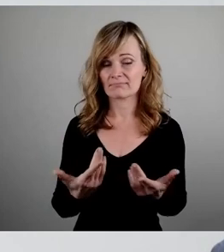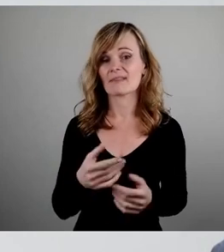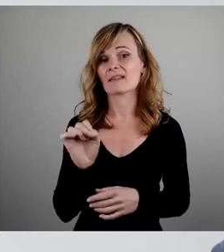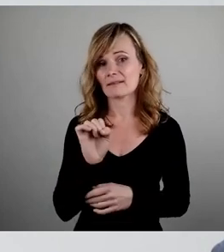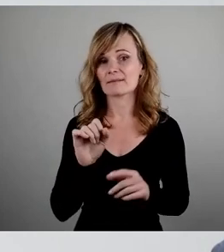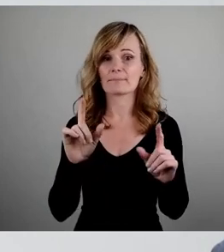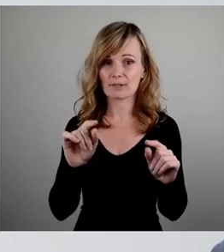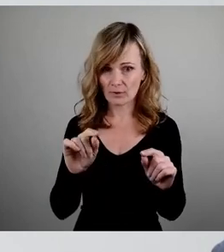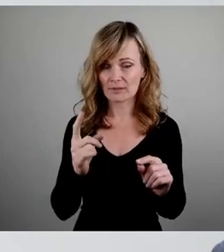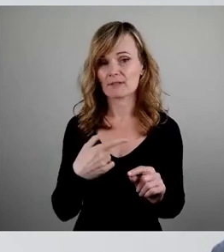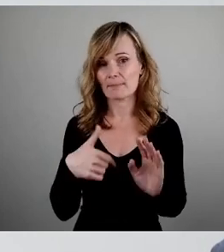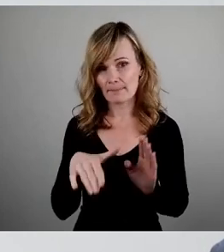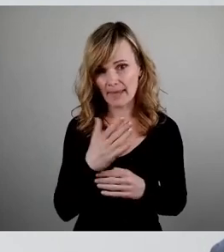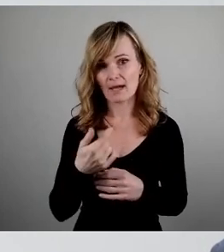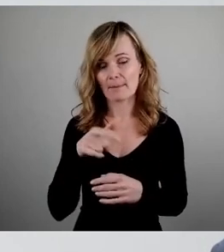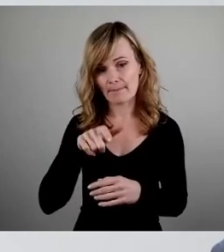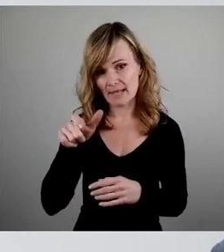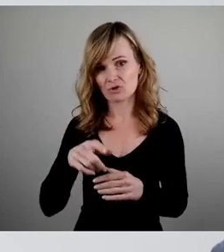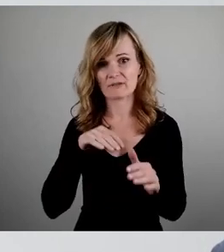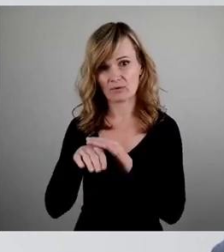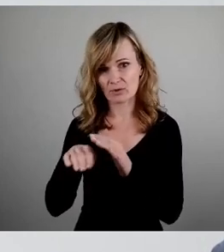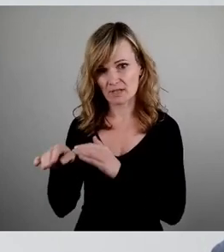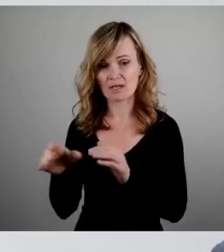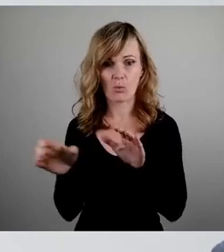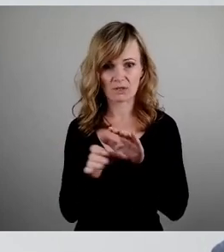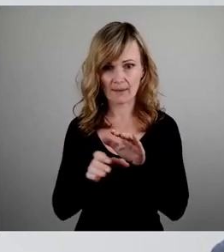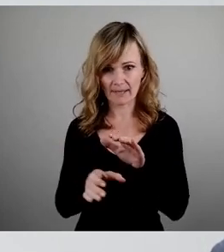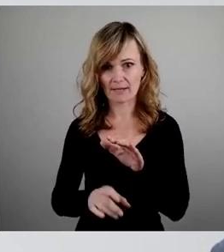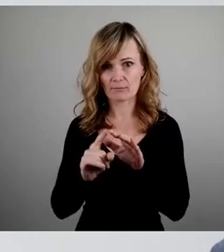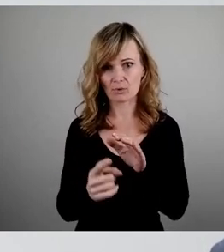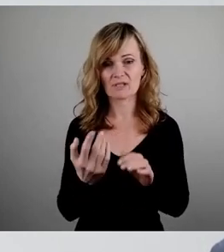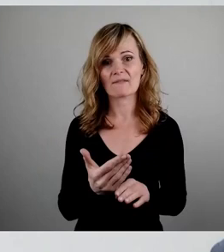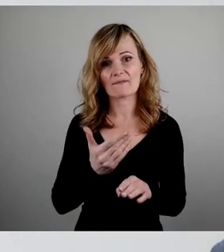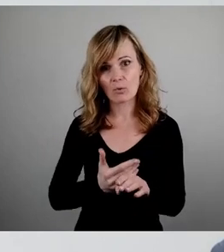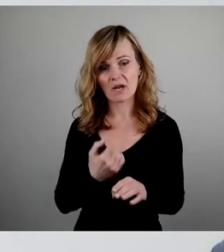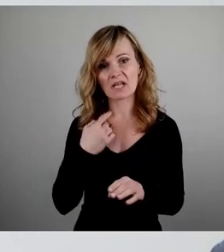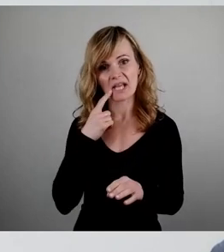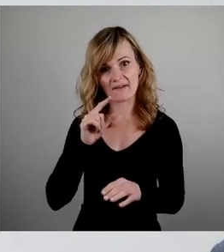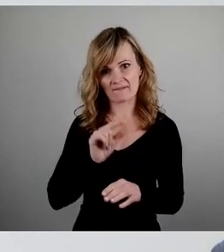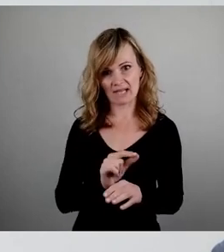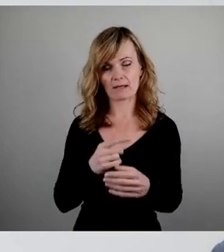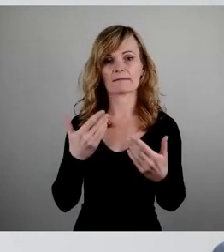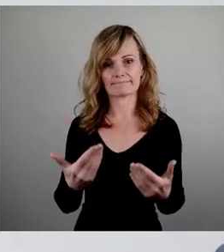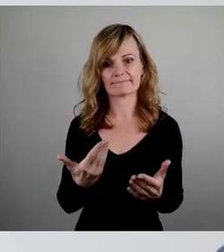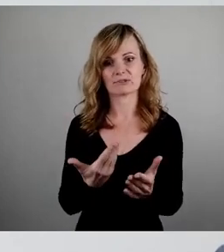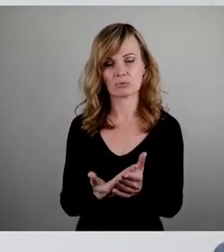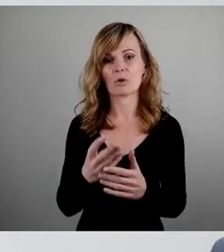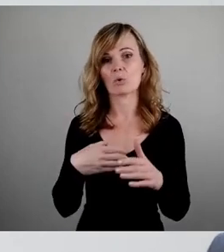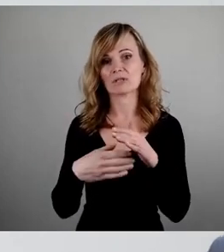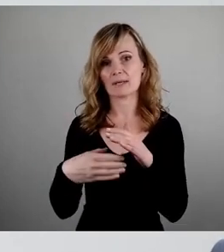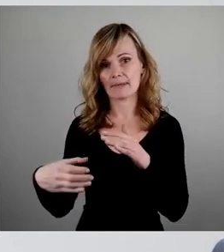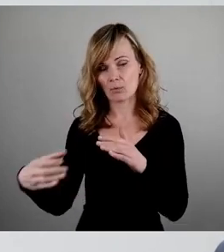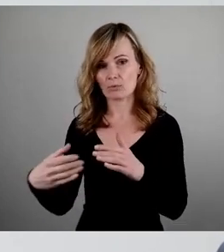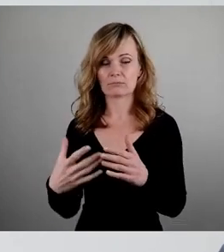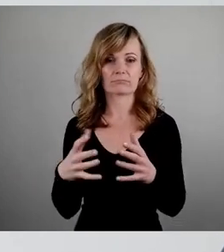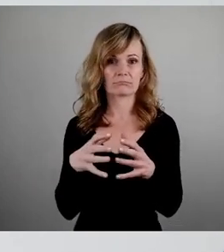unterbringen müssen als von uns vorausgeschaut und damit sind Unterbringungskapazitäten